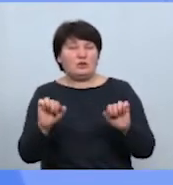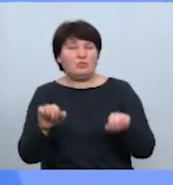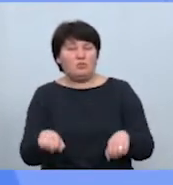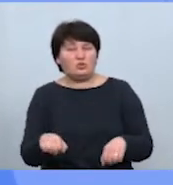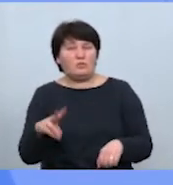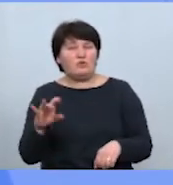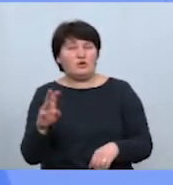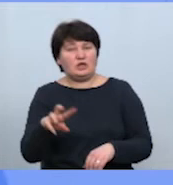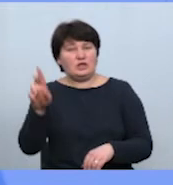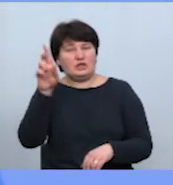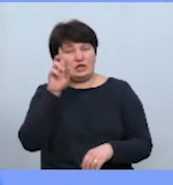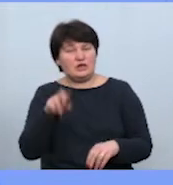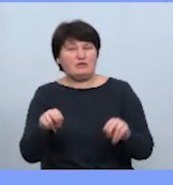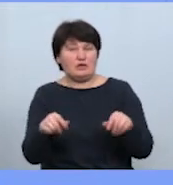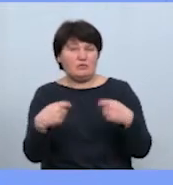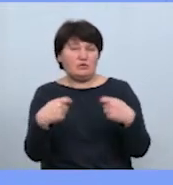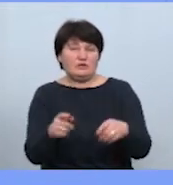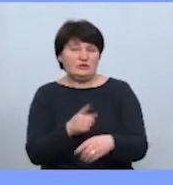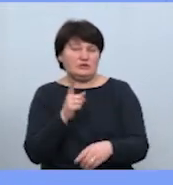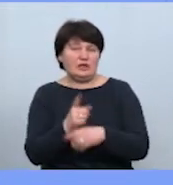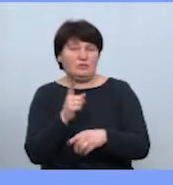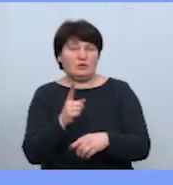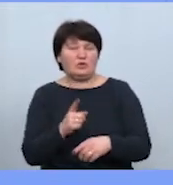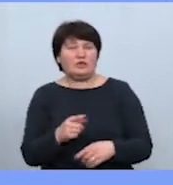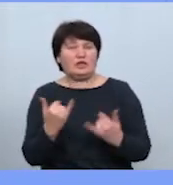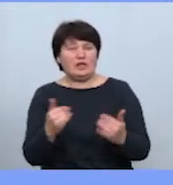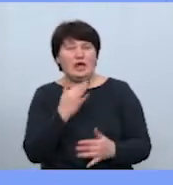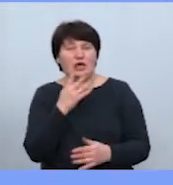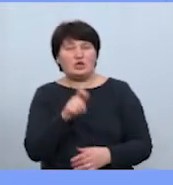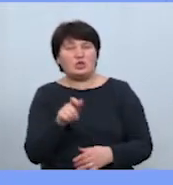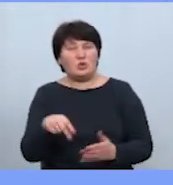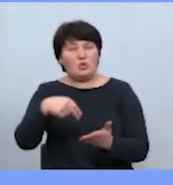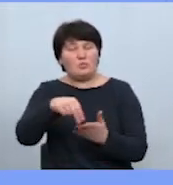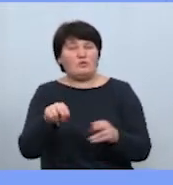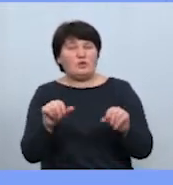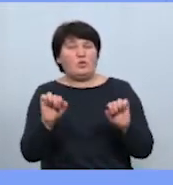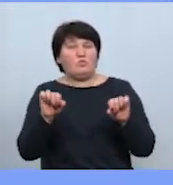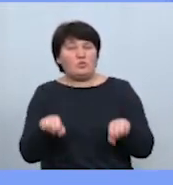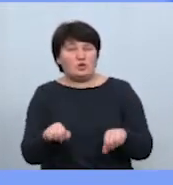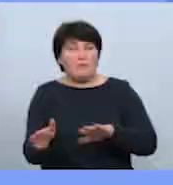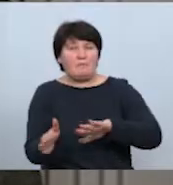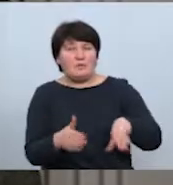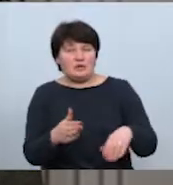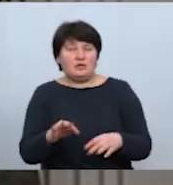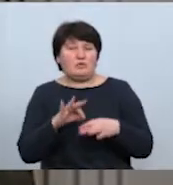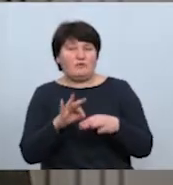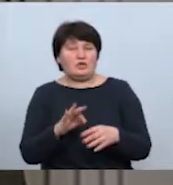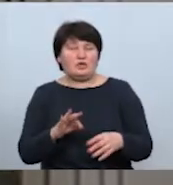державні і комунальні землі продавати заборонено. Для іноземців купівля землі буде можливою після проведення референдуму.